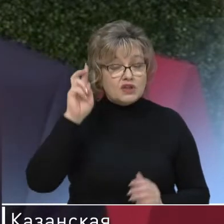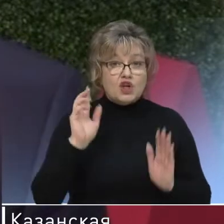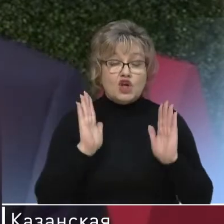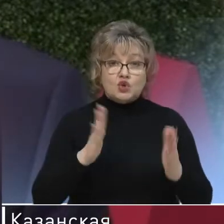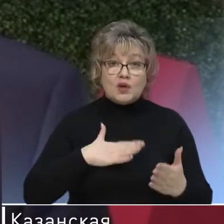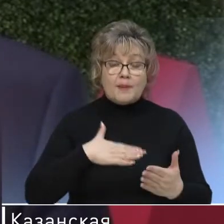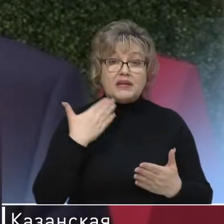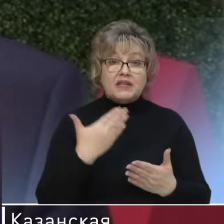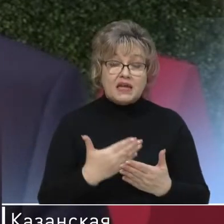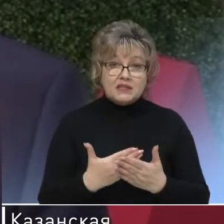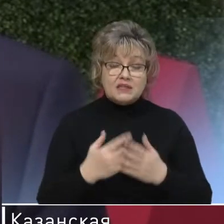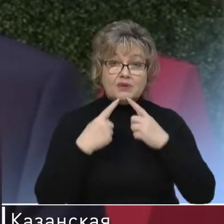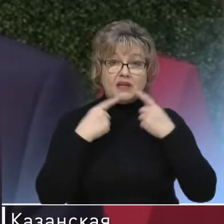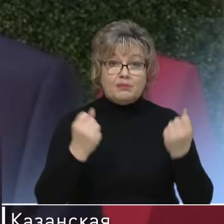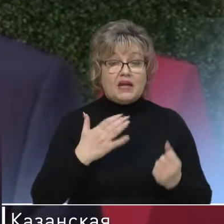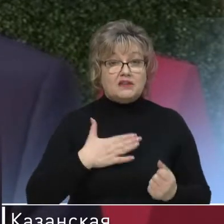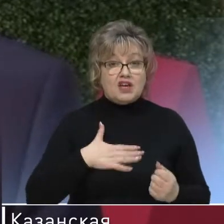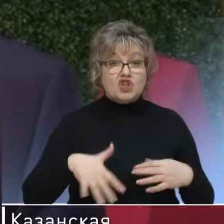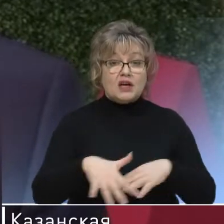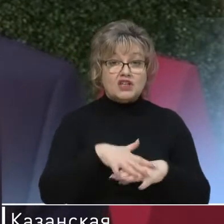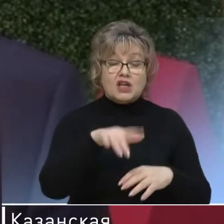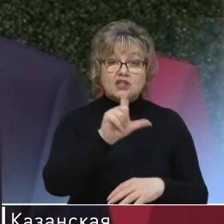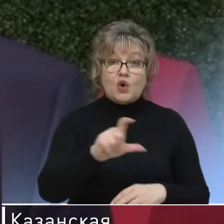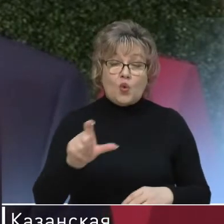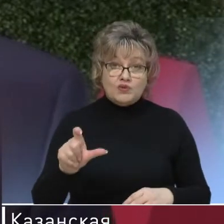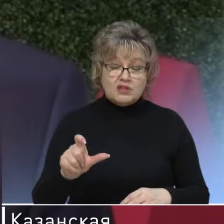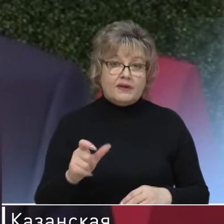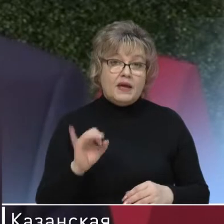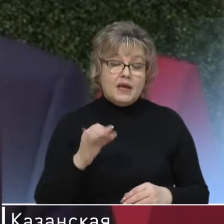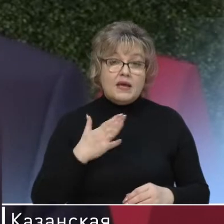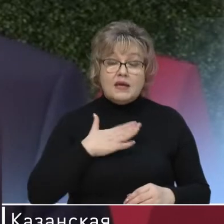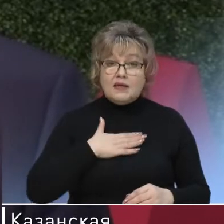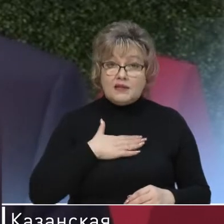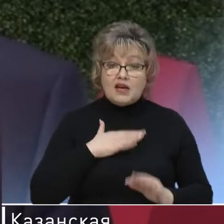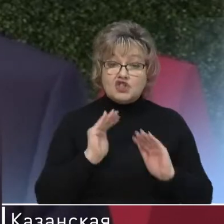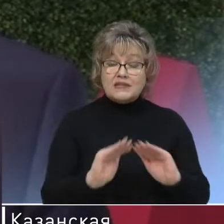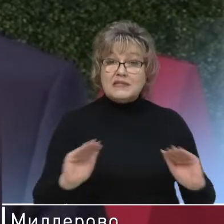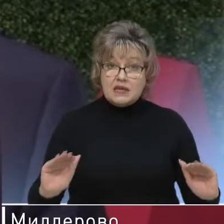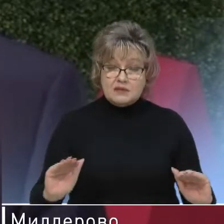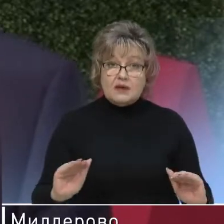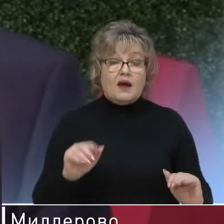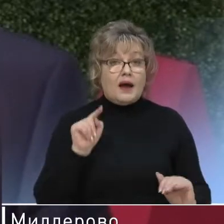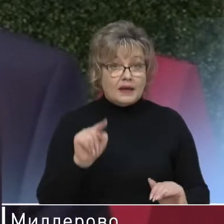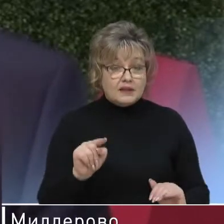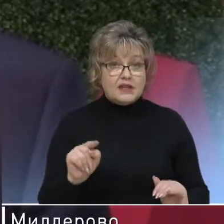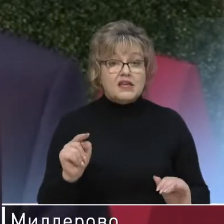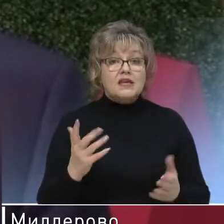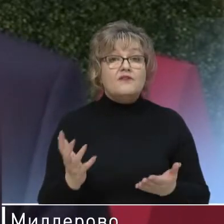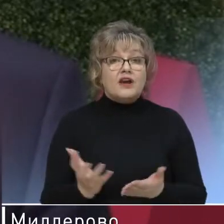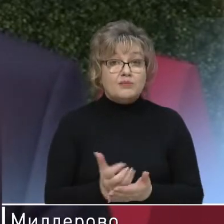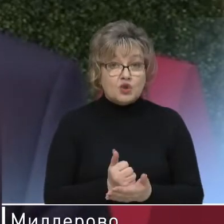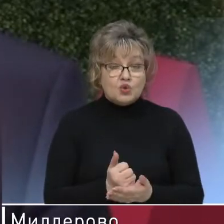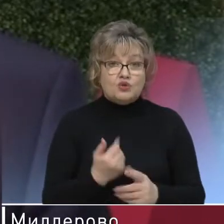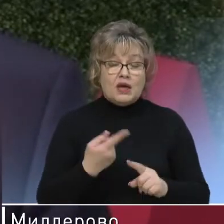патриотизм скрепляет наше гражданское общество. И вот наши дети, они как раз и формируют